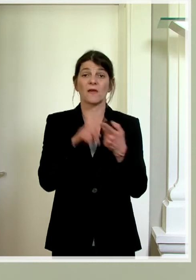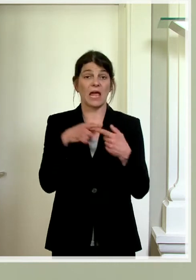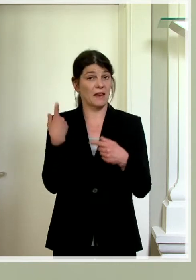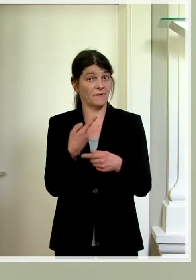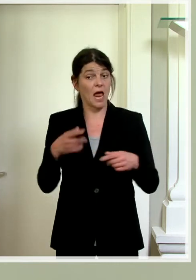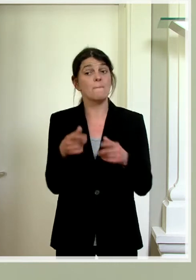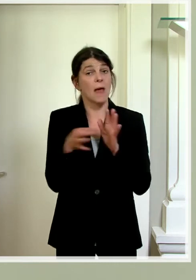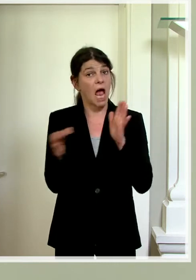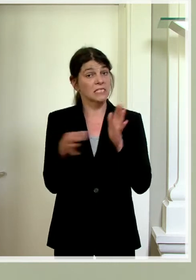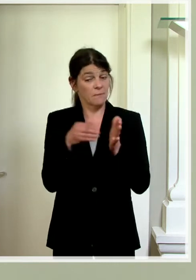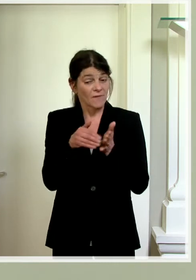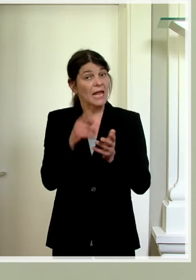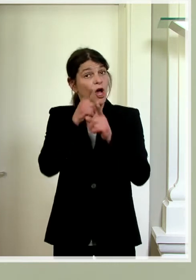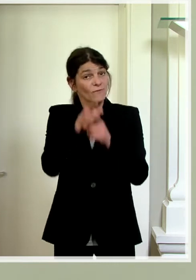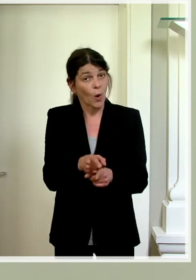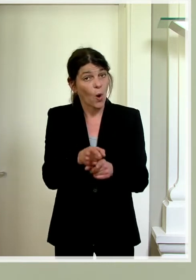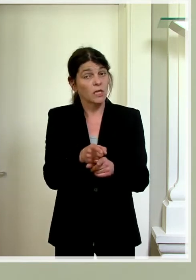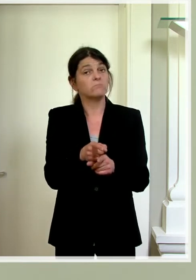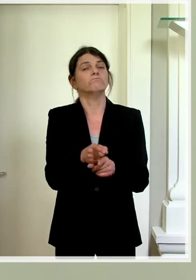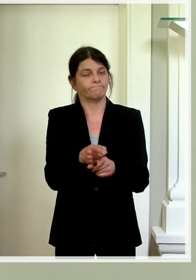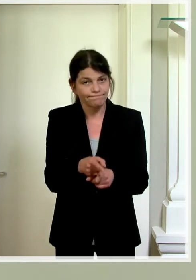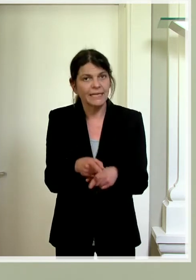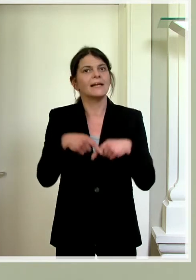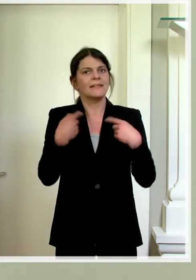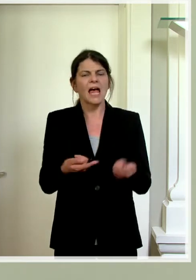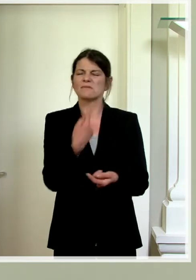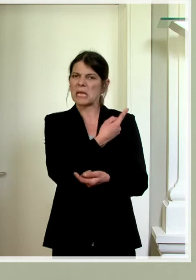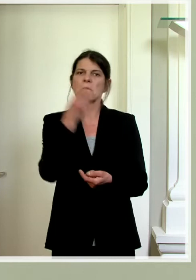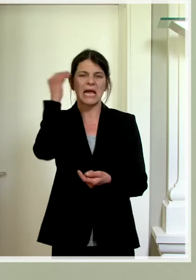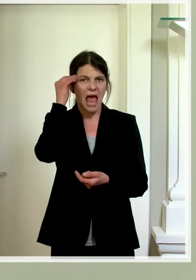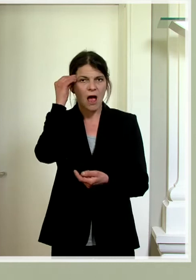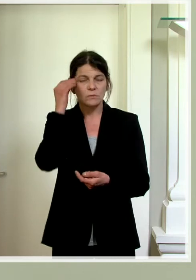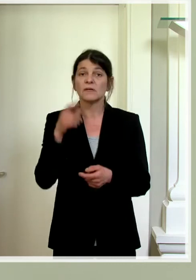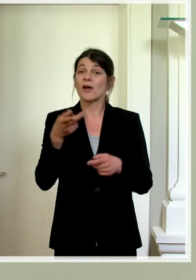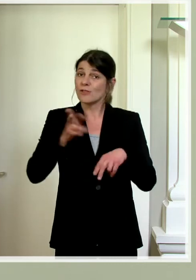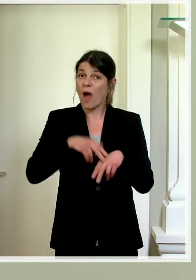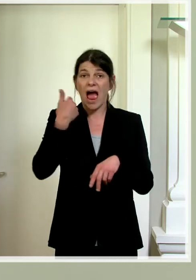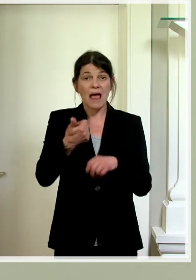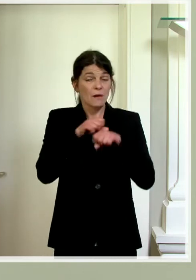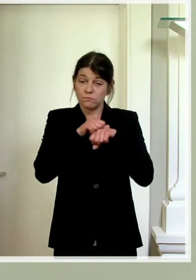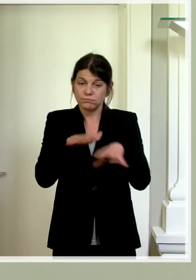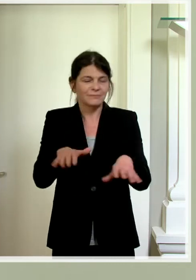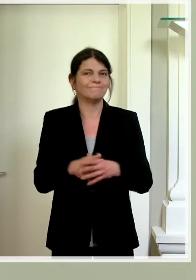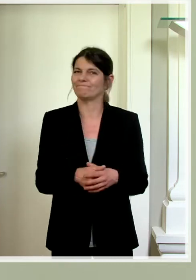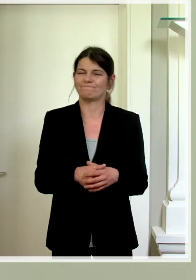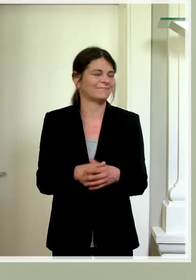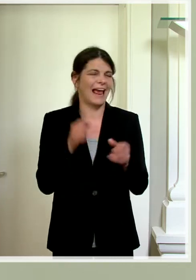quasi an diese Massnahmen halten, die im Moment gelten, dann geht er davon aus, dass seine Flächendecke der Ausbreitung eben quasi verhindert werden kann.